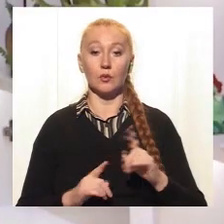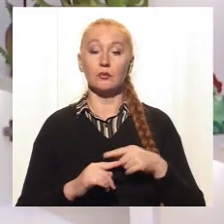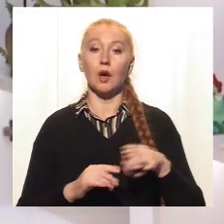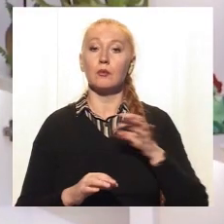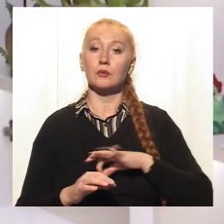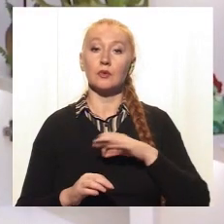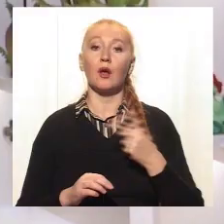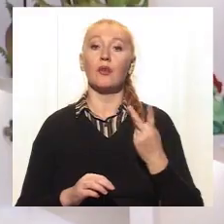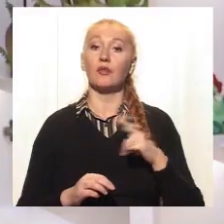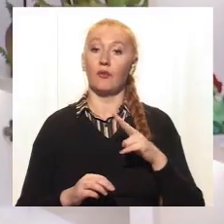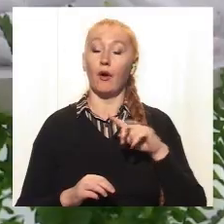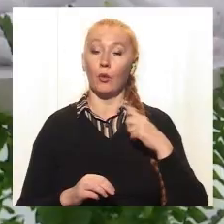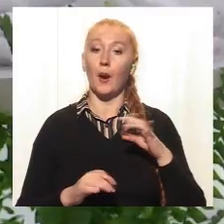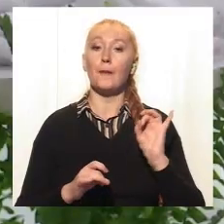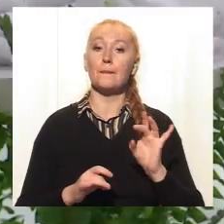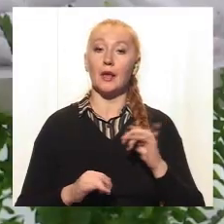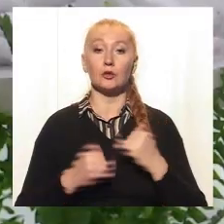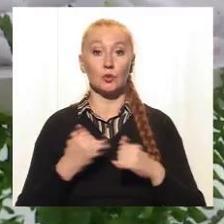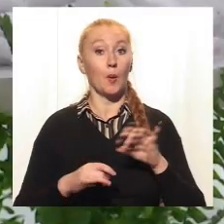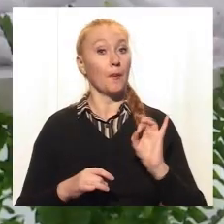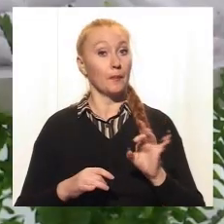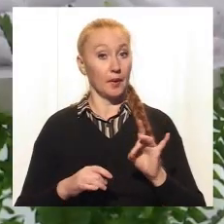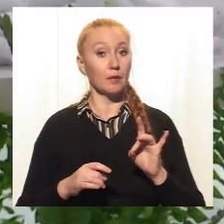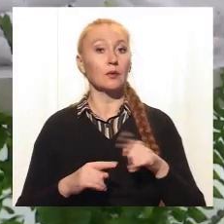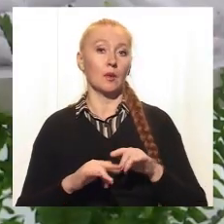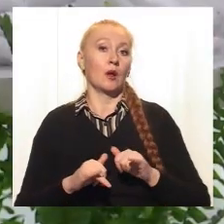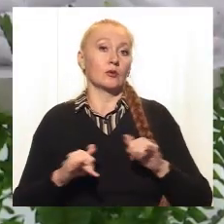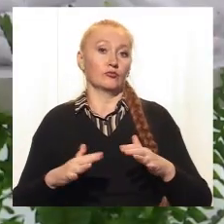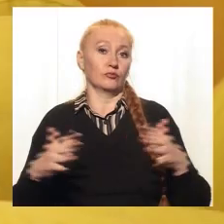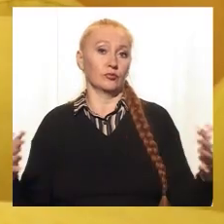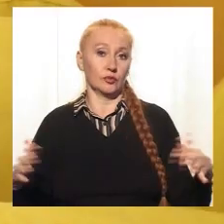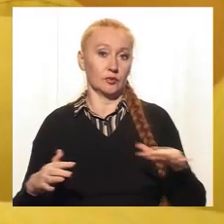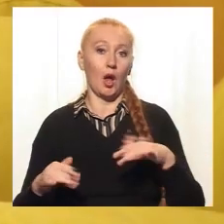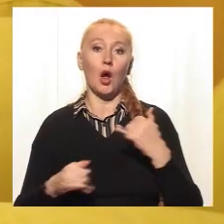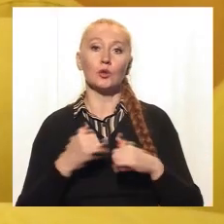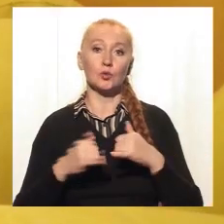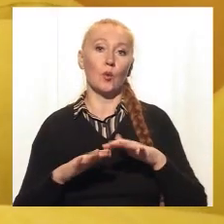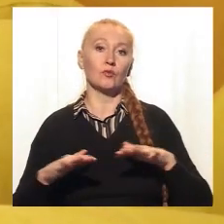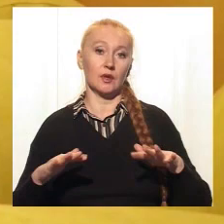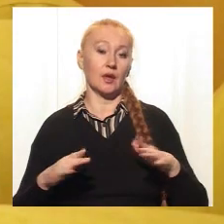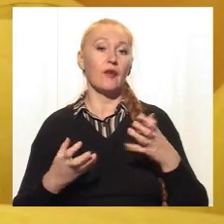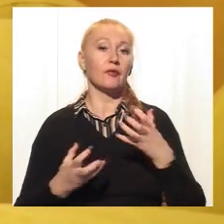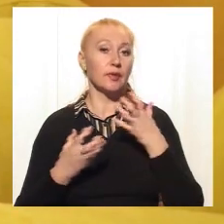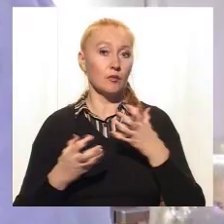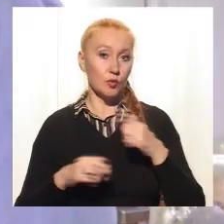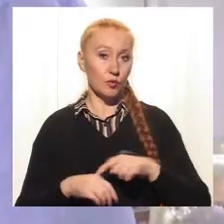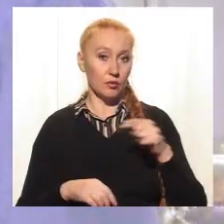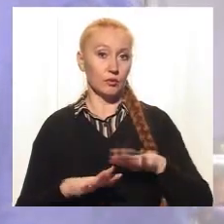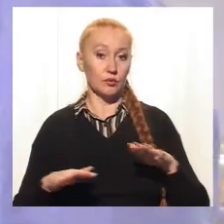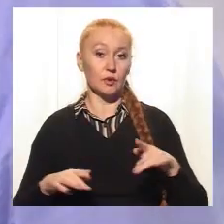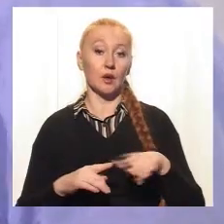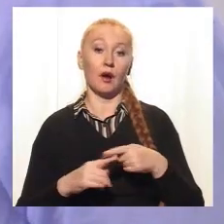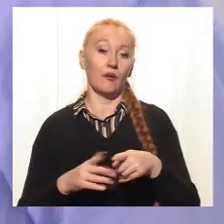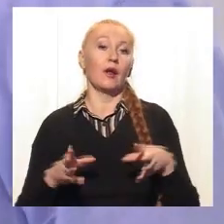використали два кольори – білий та жовтий. Завдяки білому кольору вдалося розширити простір, жовтий створює у дитини відчуття тепла, говорить співавтор